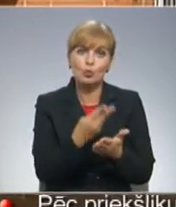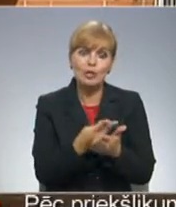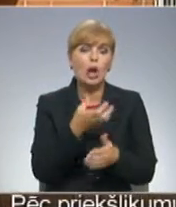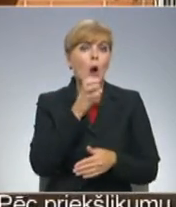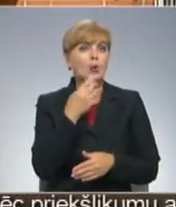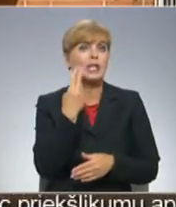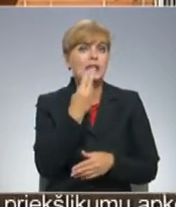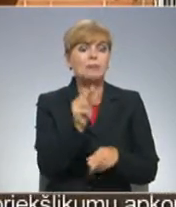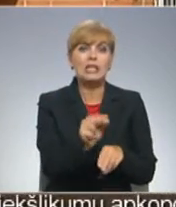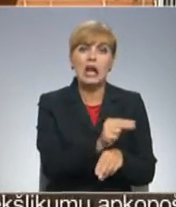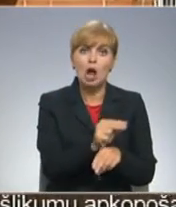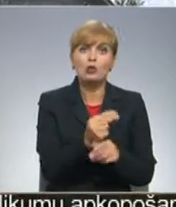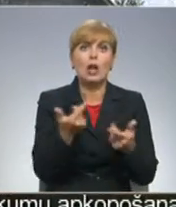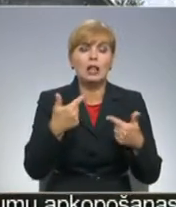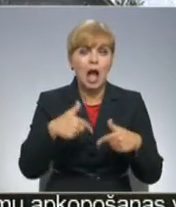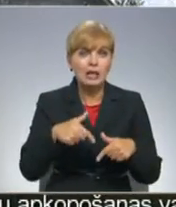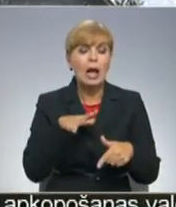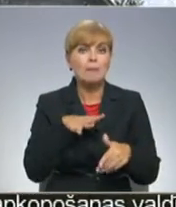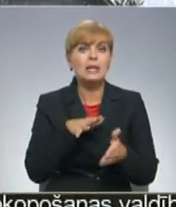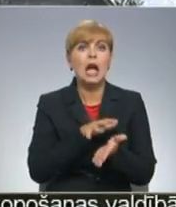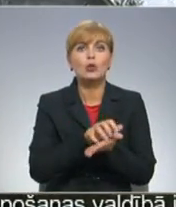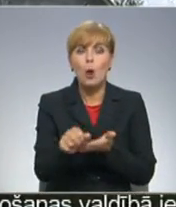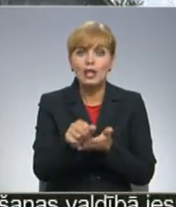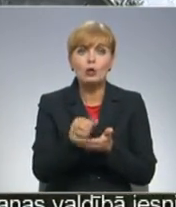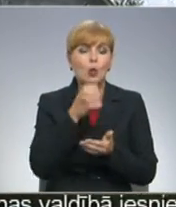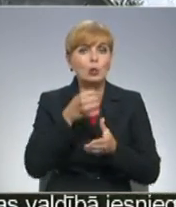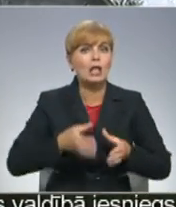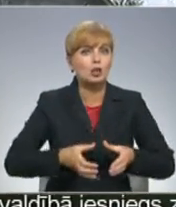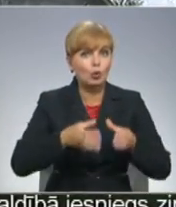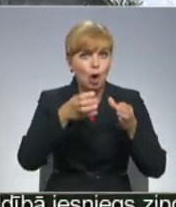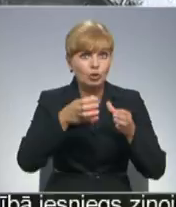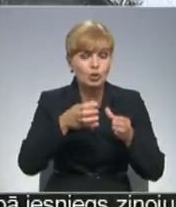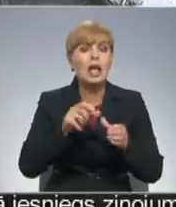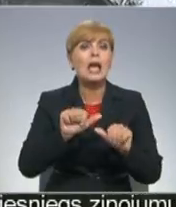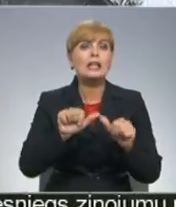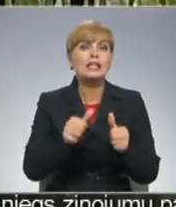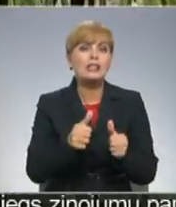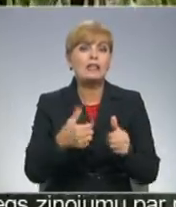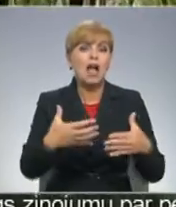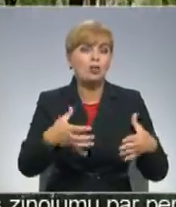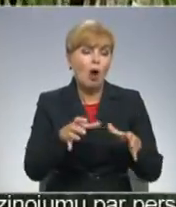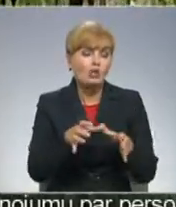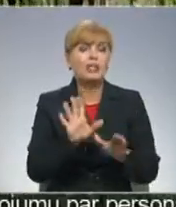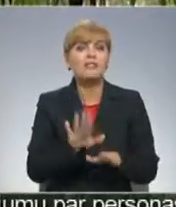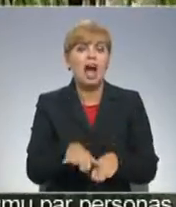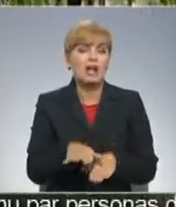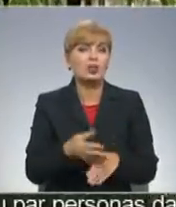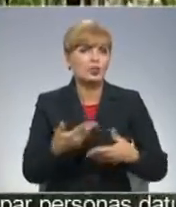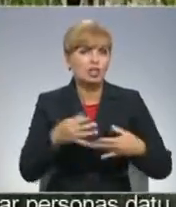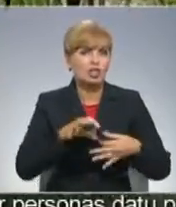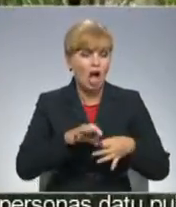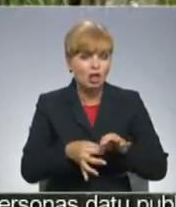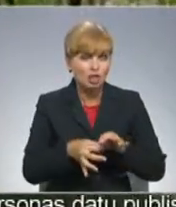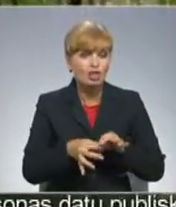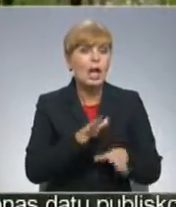saimniecības rekonstrukcijas laikā tiekažos tika nojaukt ūdens tonis. Pašlaik izbūvēt hidrantu varētu būt tehniski sarežģīti, jo patārātājiem